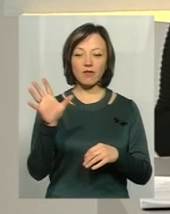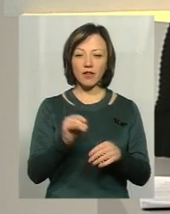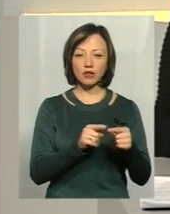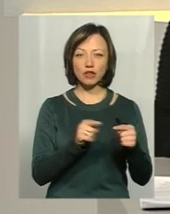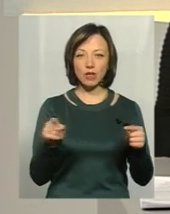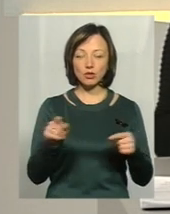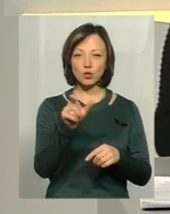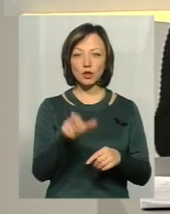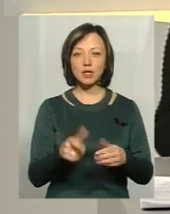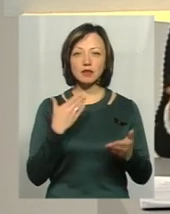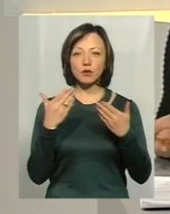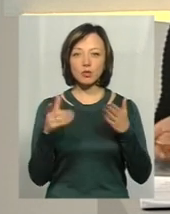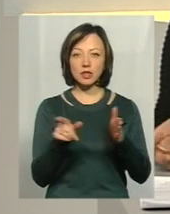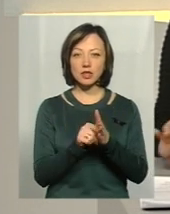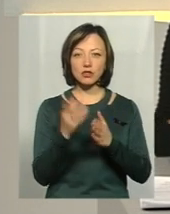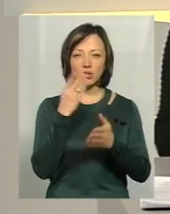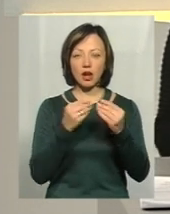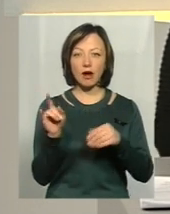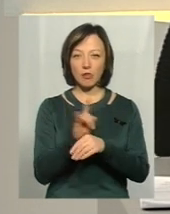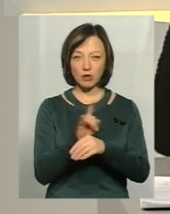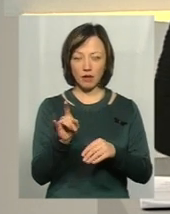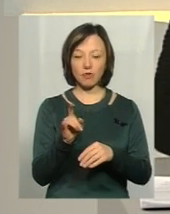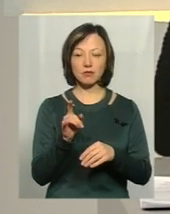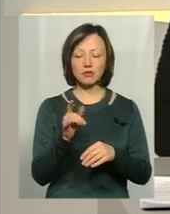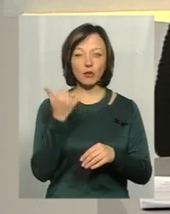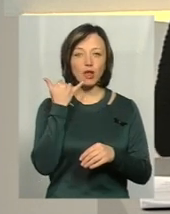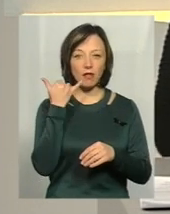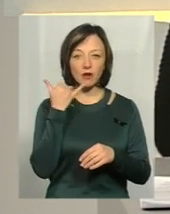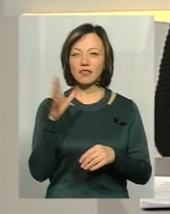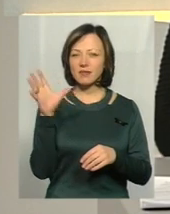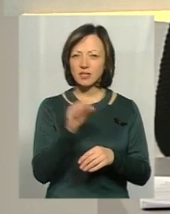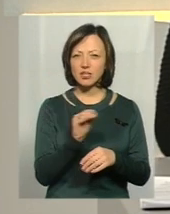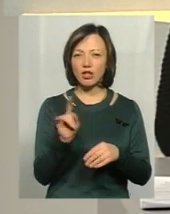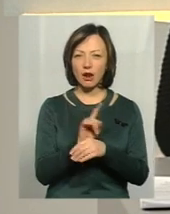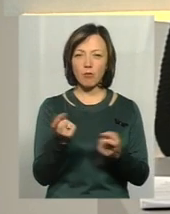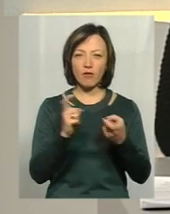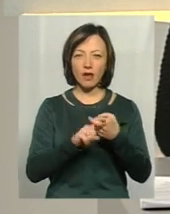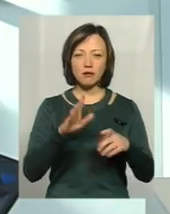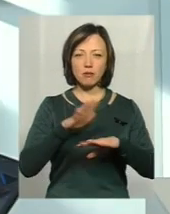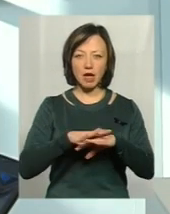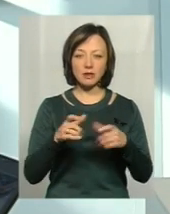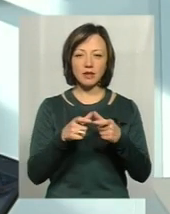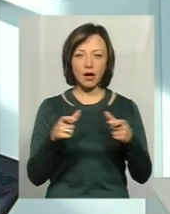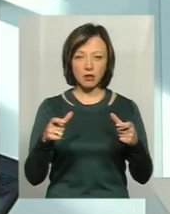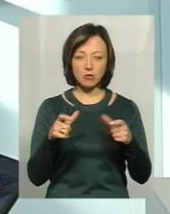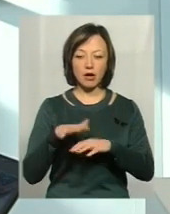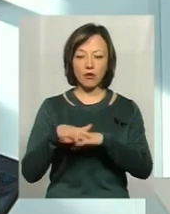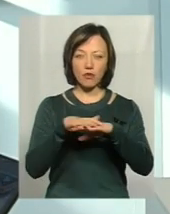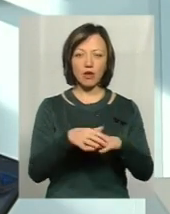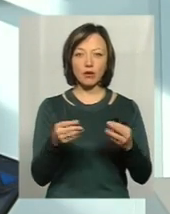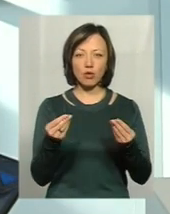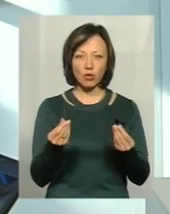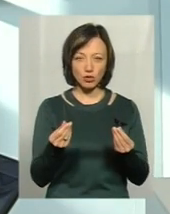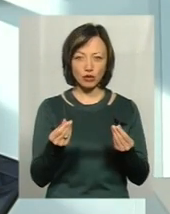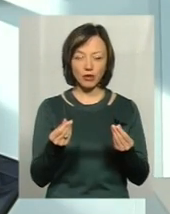час людина спілкується з шахраєм по телефону. Так, всі шахрайства, пов'язані з банківськими картками, перерахуванням грошей,